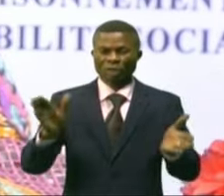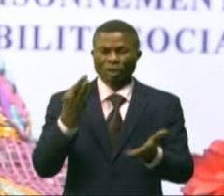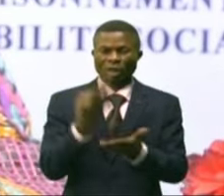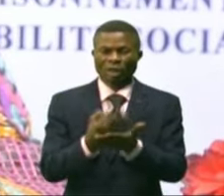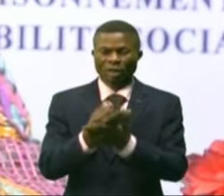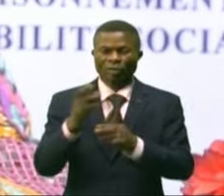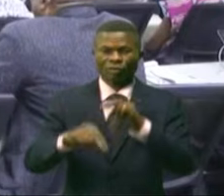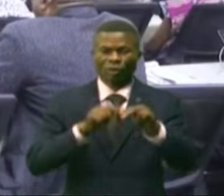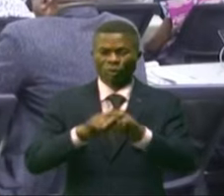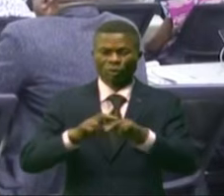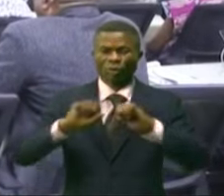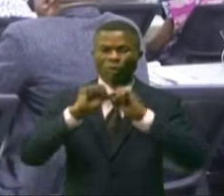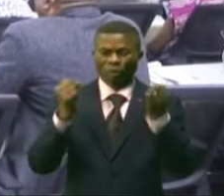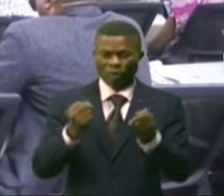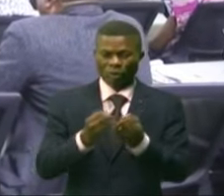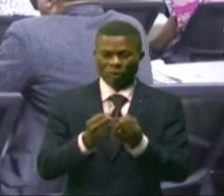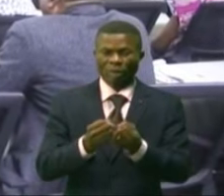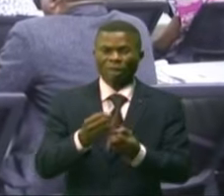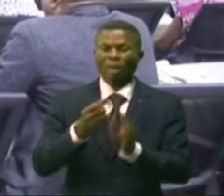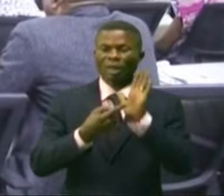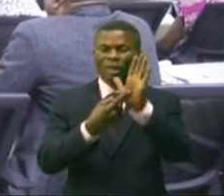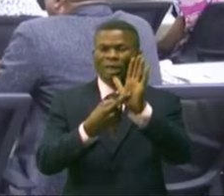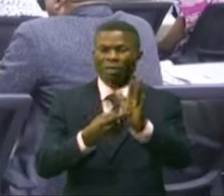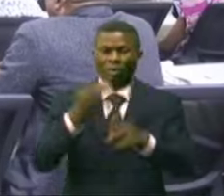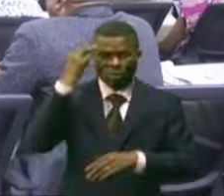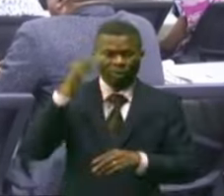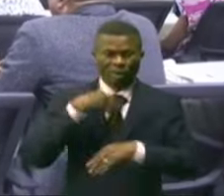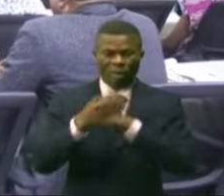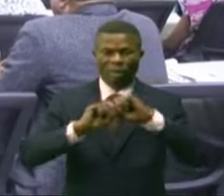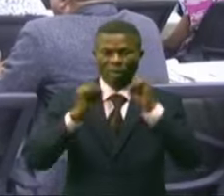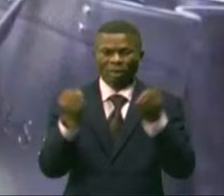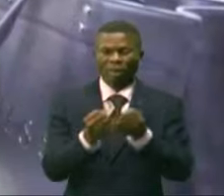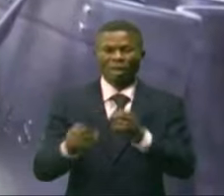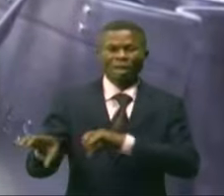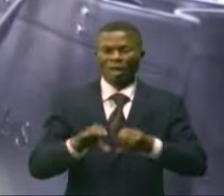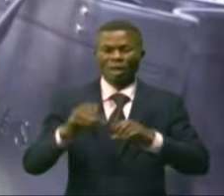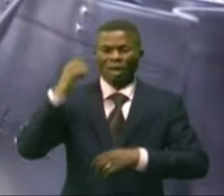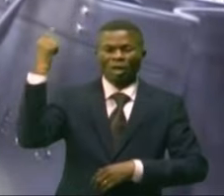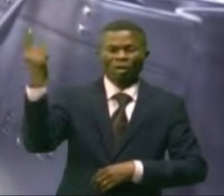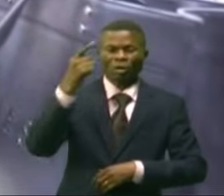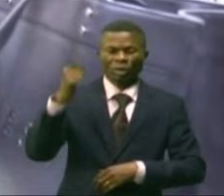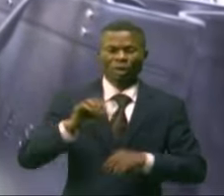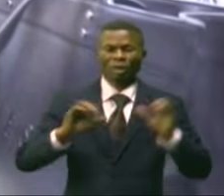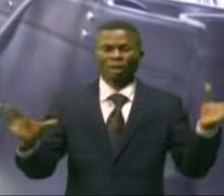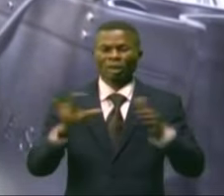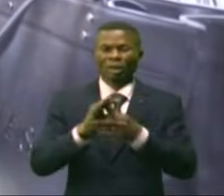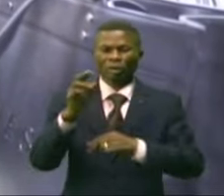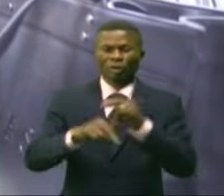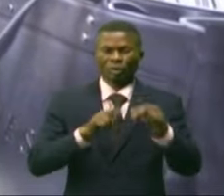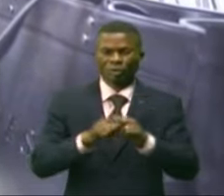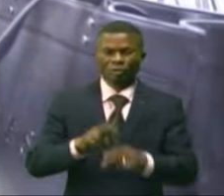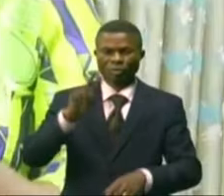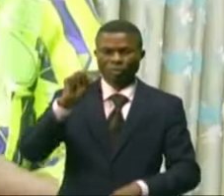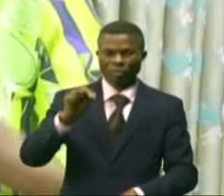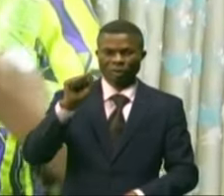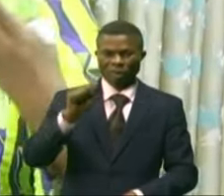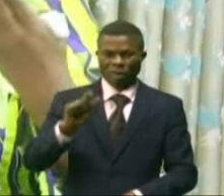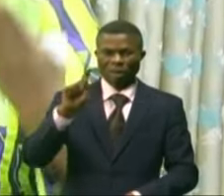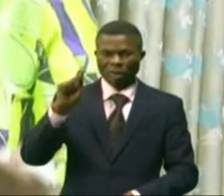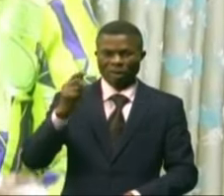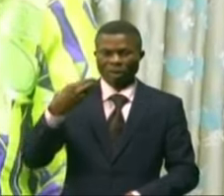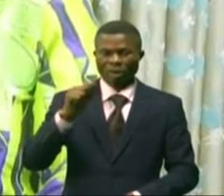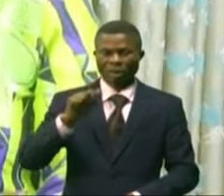représentante de la ministre des Affaires sociales, Action humanitaire et Solidarité nationale. Nathalie Aziza Mounana